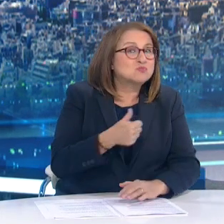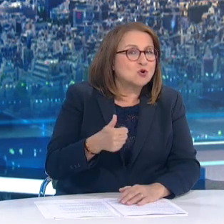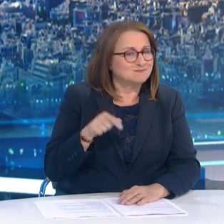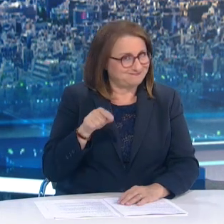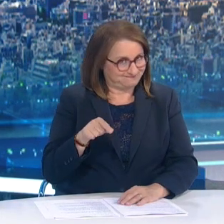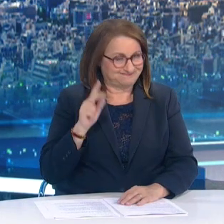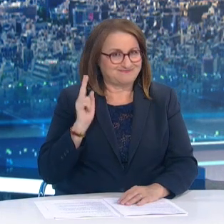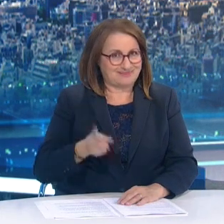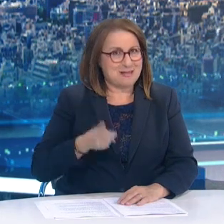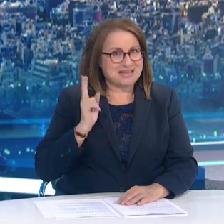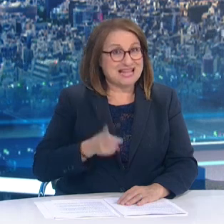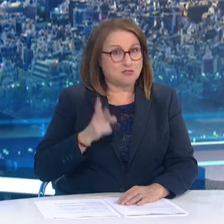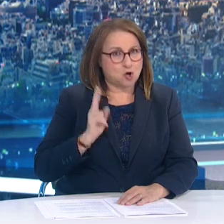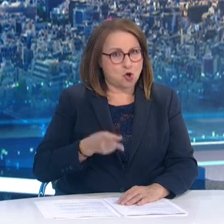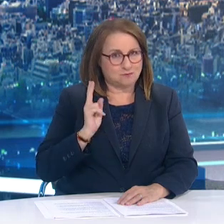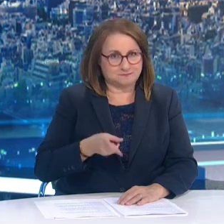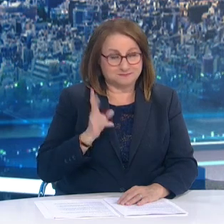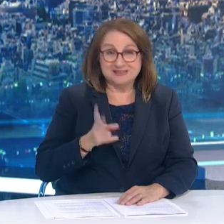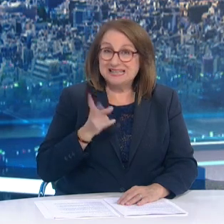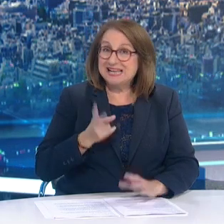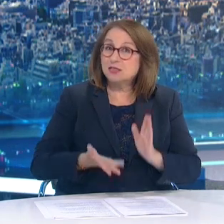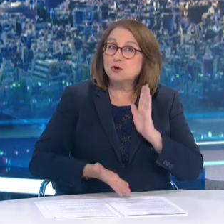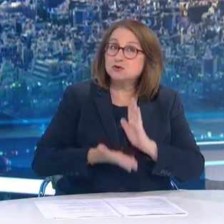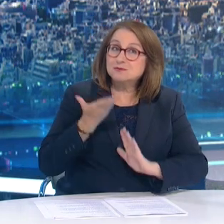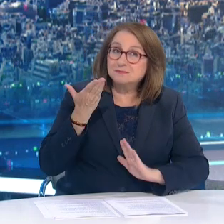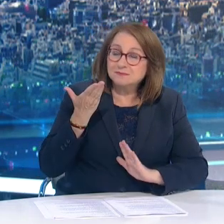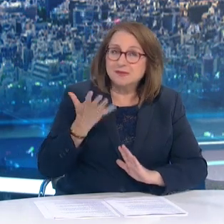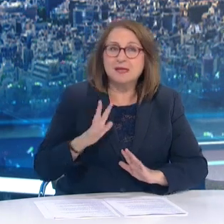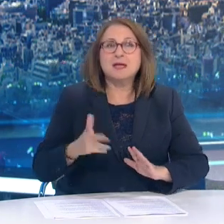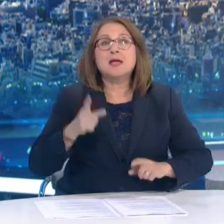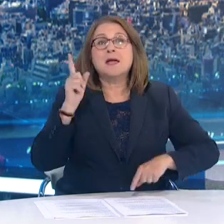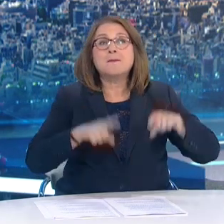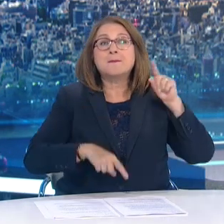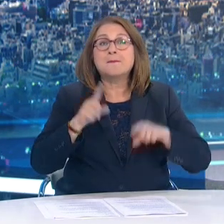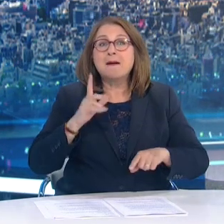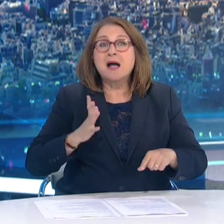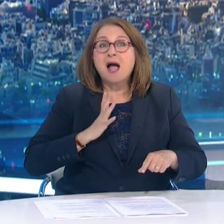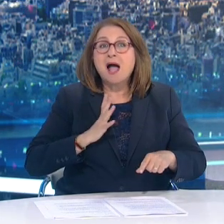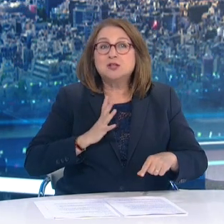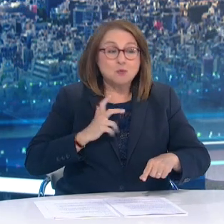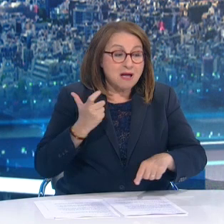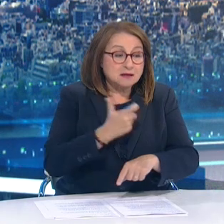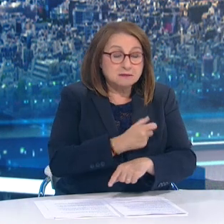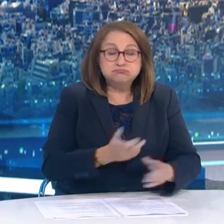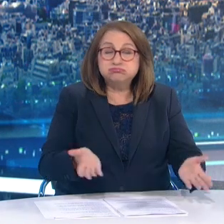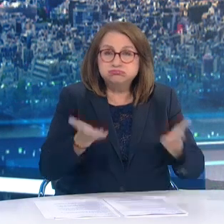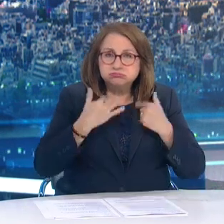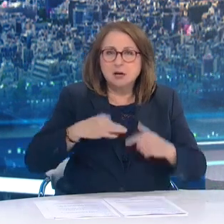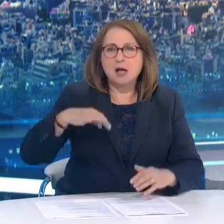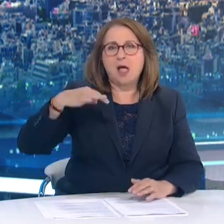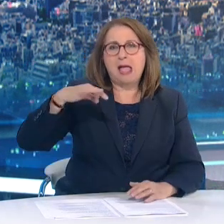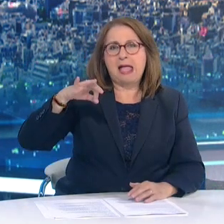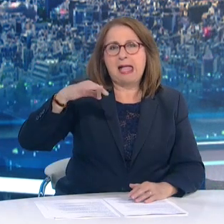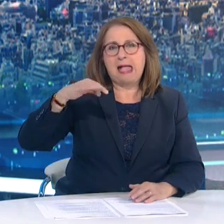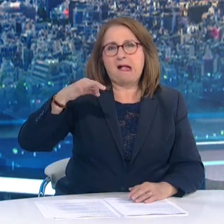νοσήματα που ενδεχομένως δεν έχουν απαντήσει ικανοποιητικά στον εμβολιασμό τους είναι πιο ευάλωτα. Σύμφωνα με τα μέχρι σήμερα